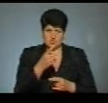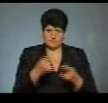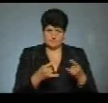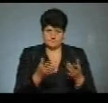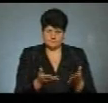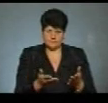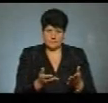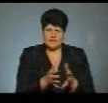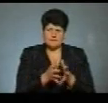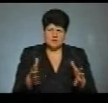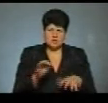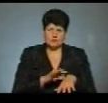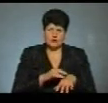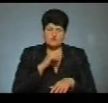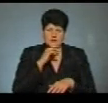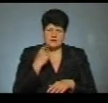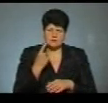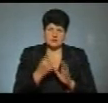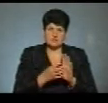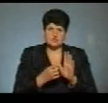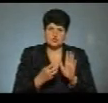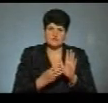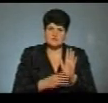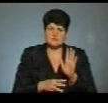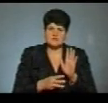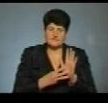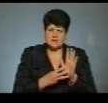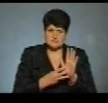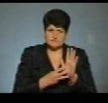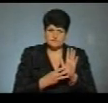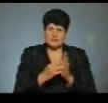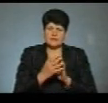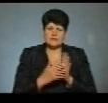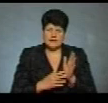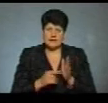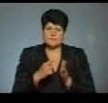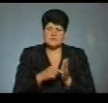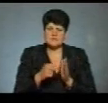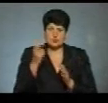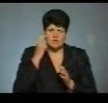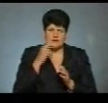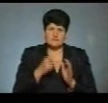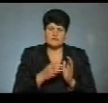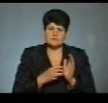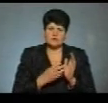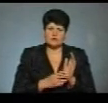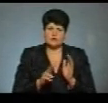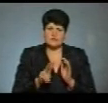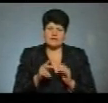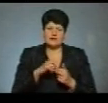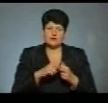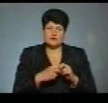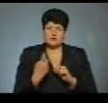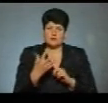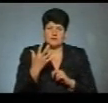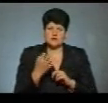екрані. Найбільше хворих у Чернівецькій області – 988. Далі йде місто Київ – 892. Та Івано-Франківська